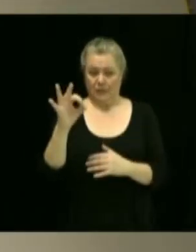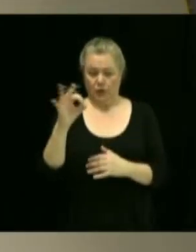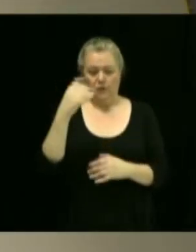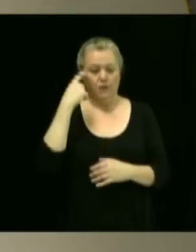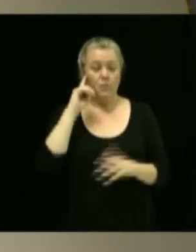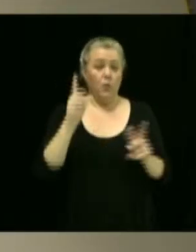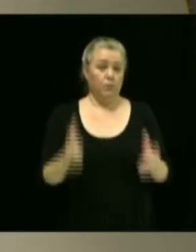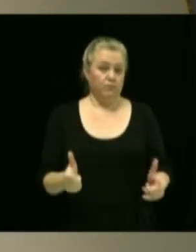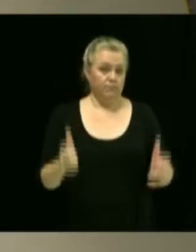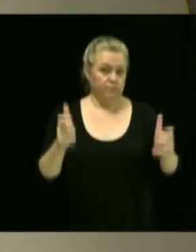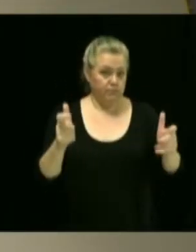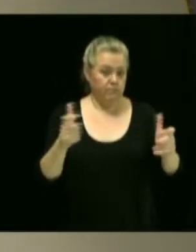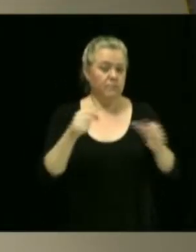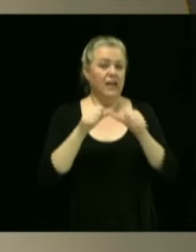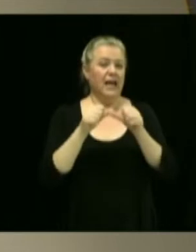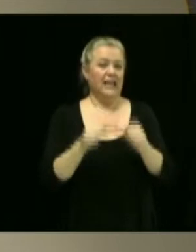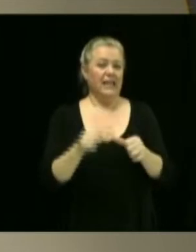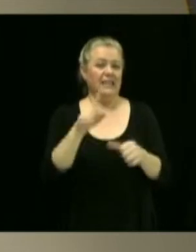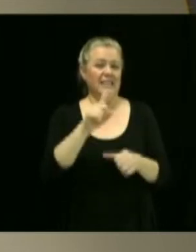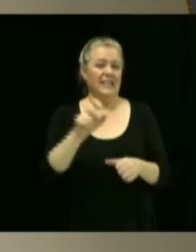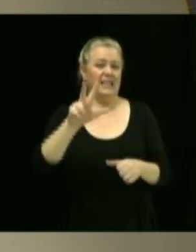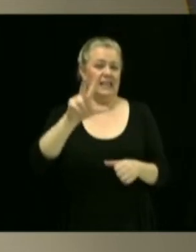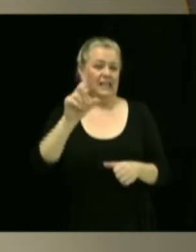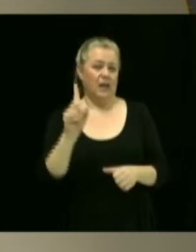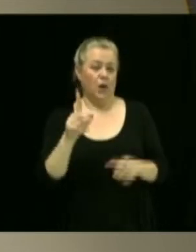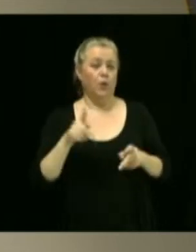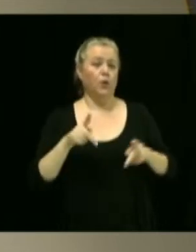'immeuble situé au 131 rue d'Ancause.